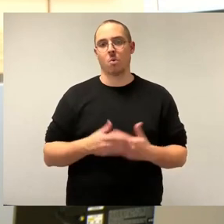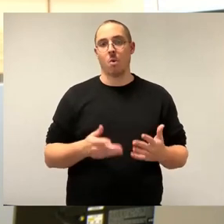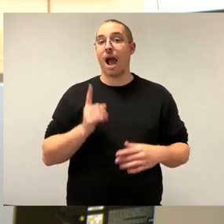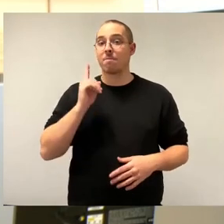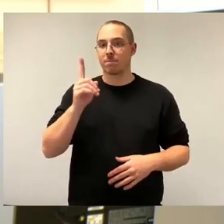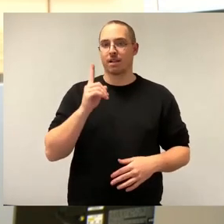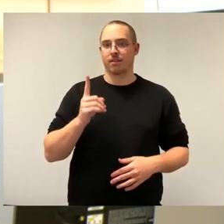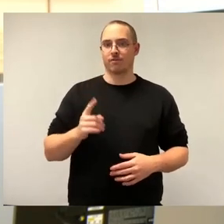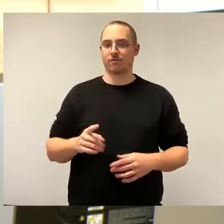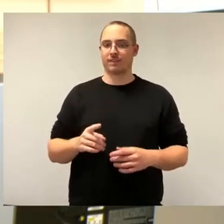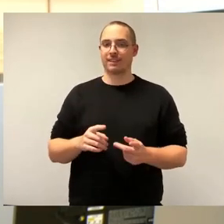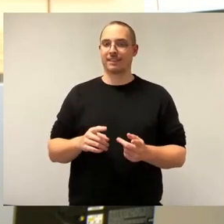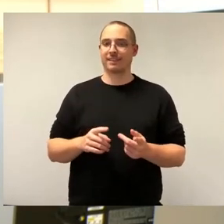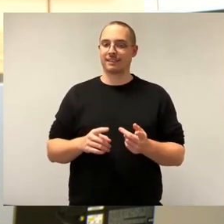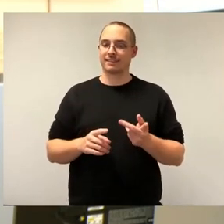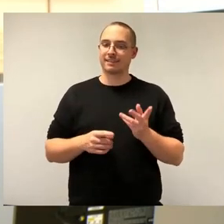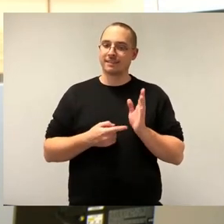jetzt eingeführt.